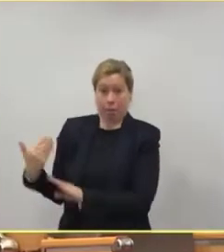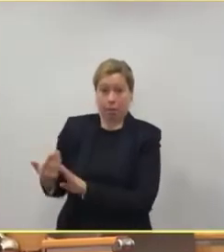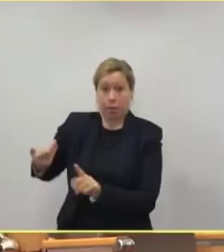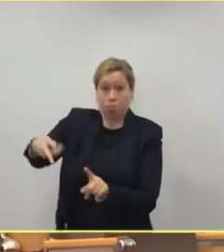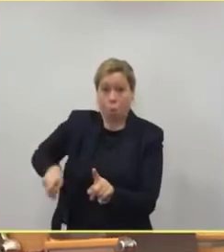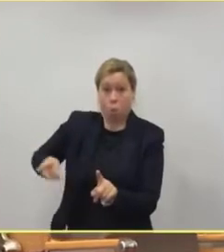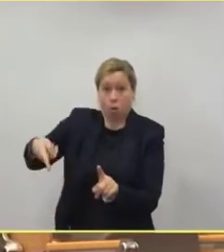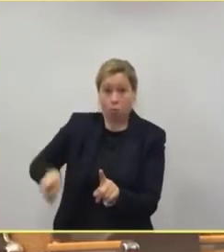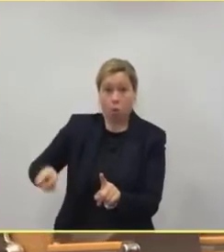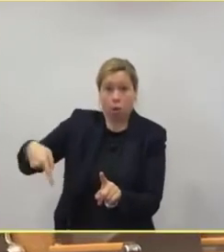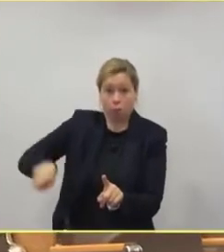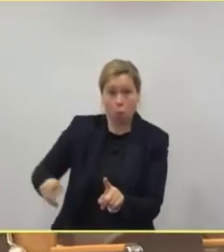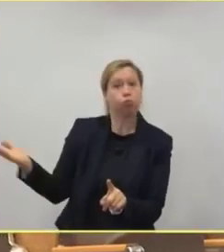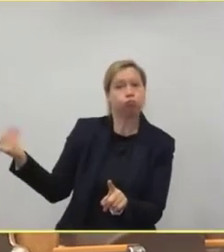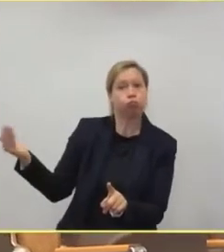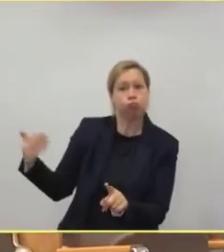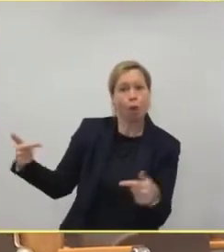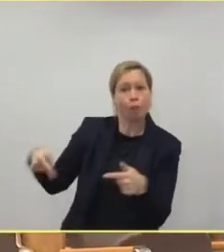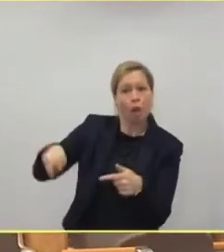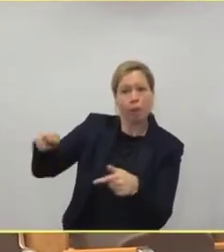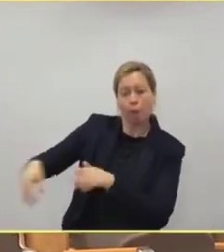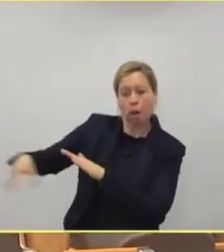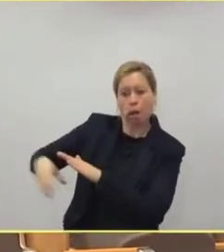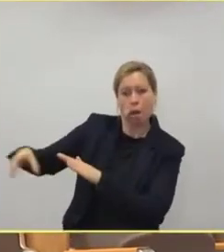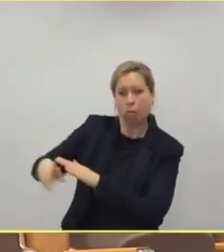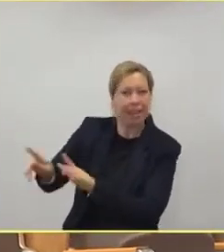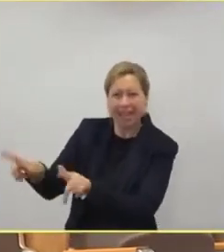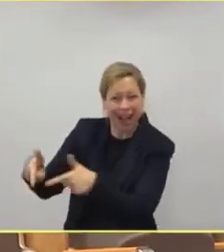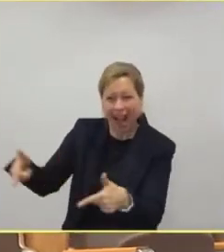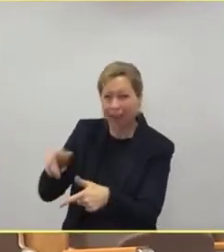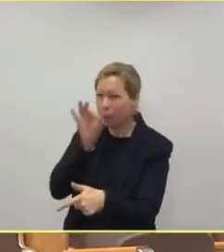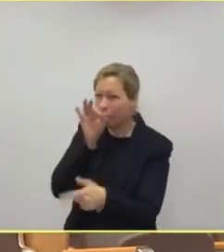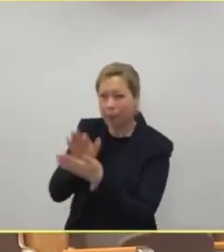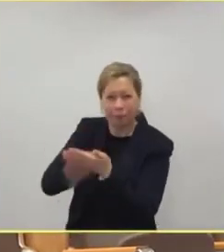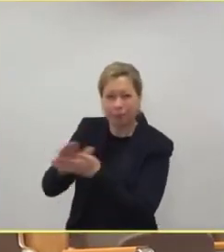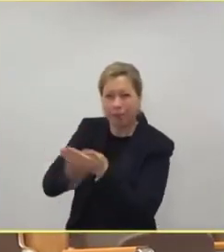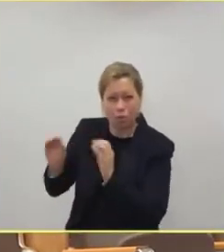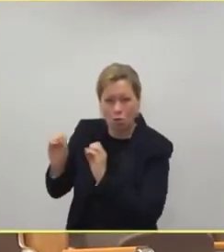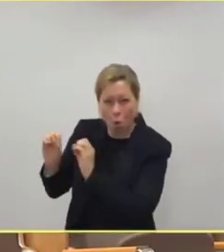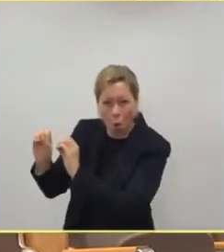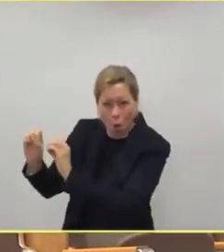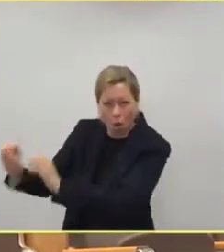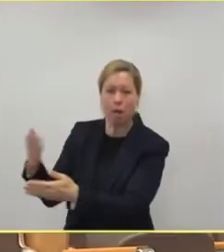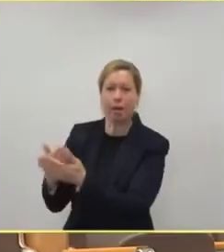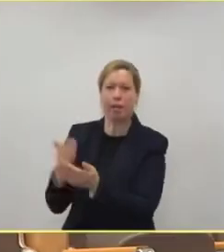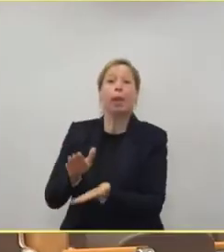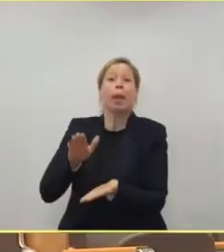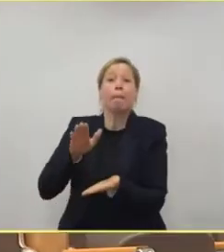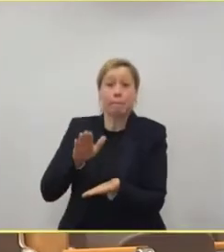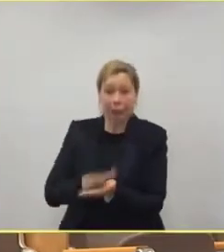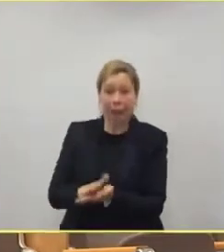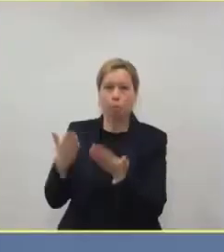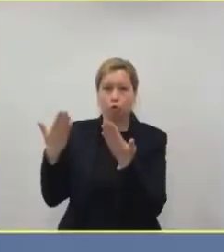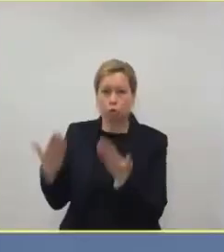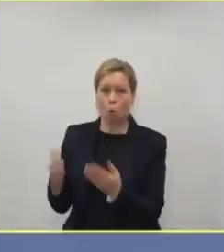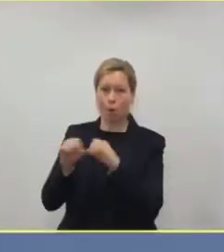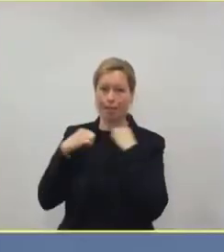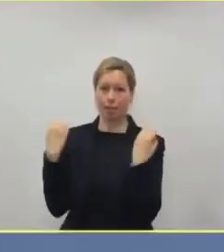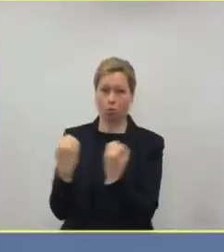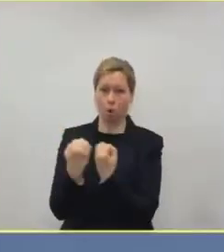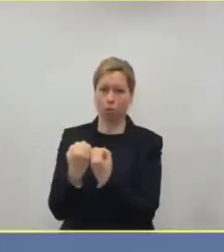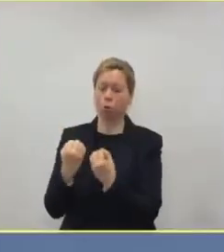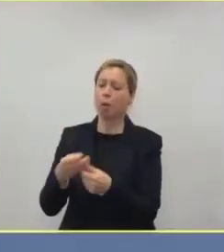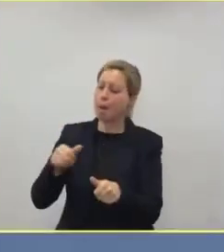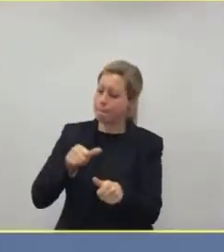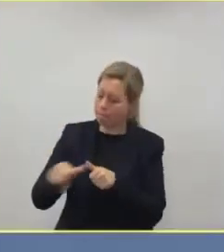Das heißt, wenn wir jetzt Intensivbetten aufbauen, fehlen logischerweise immer noch deutlich mehr Pflegekräfte, um diese ganzen Intensivbetten zu betreiben. Das